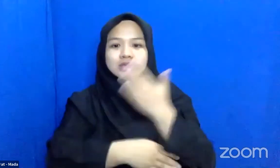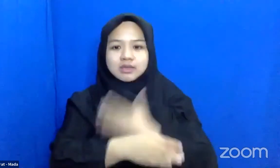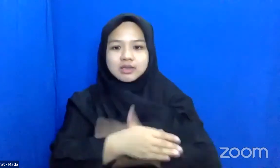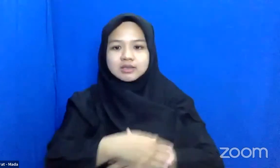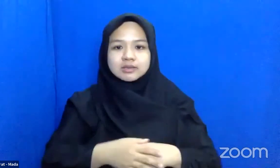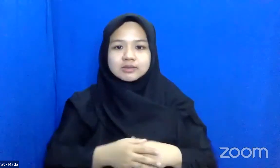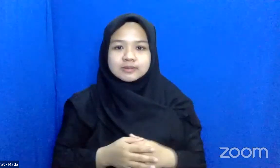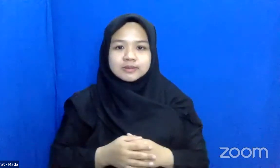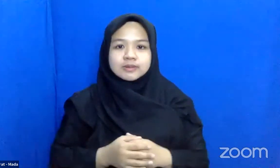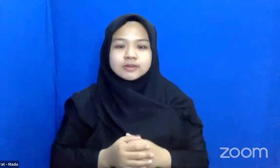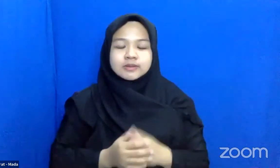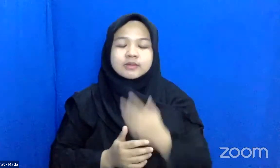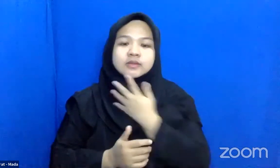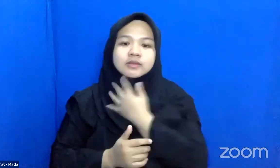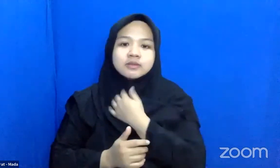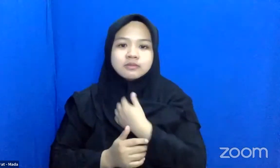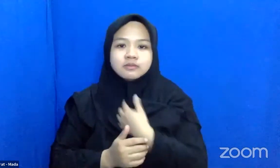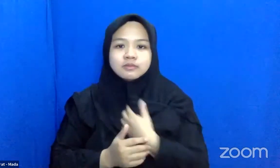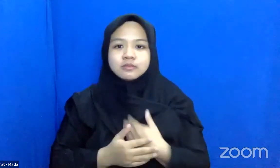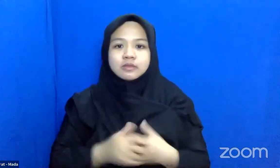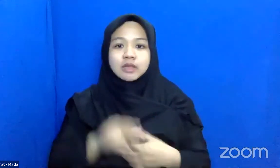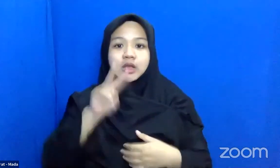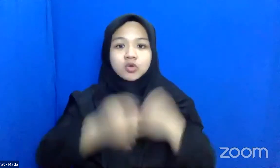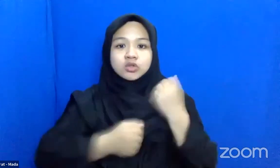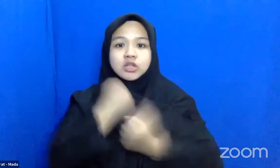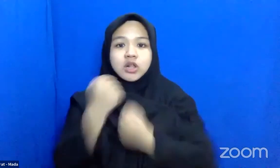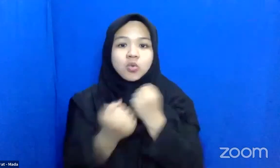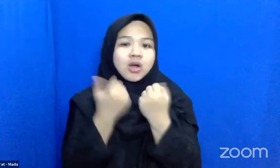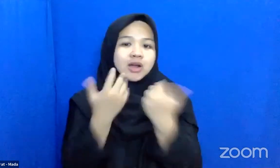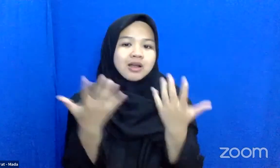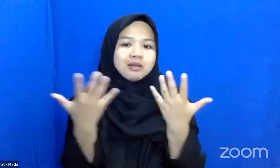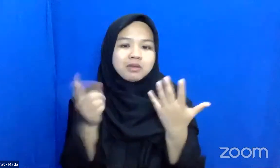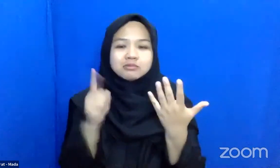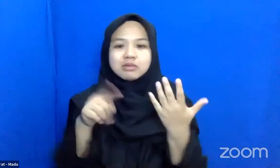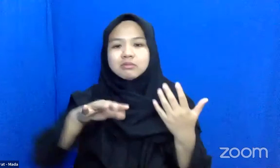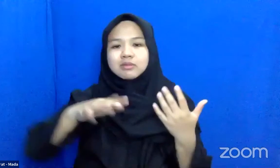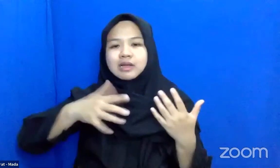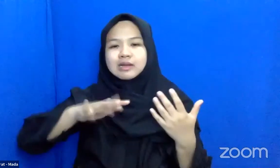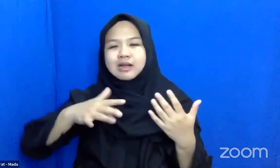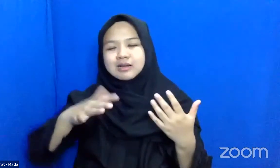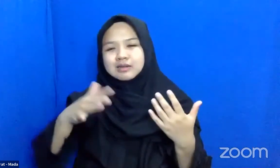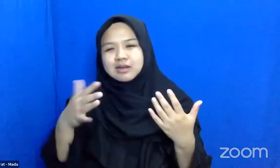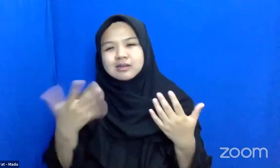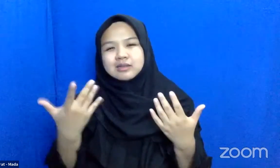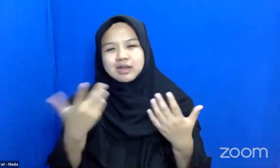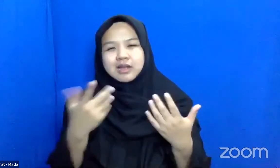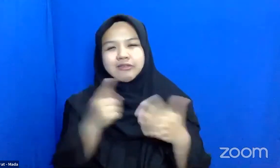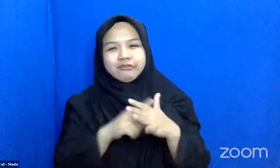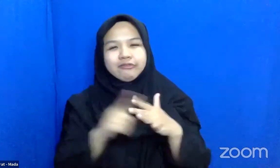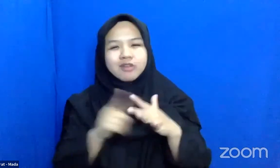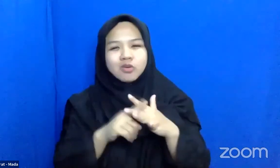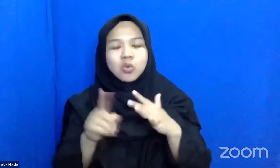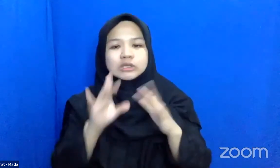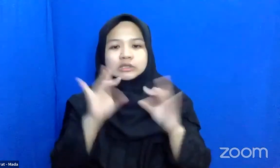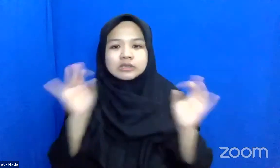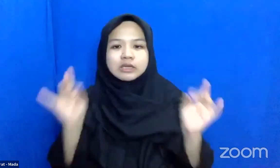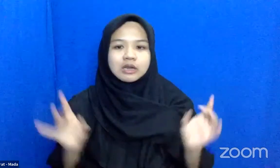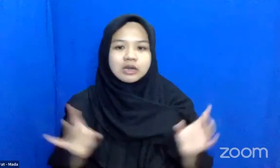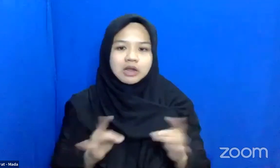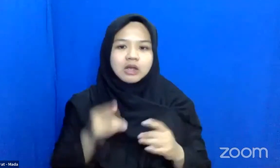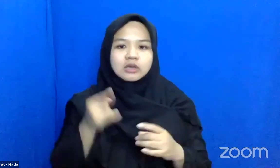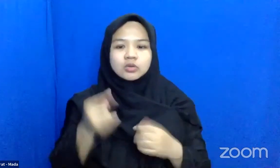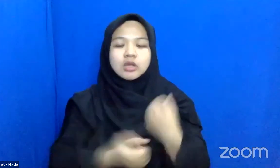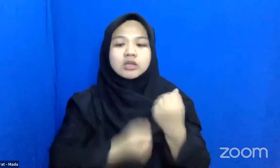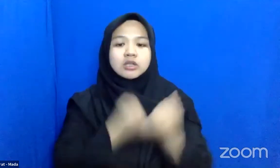Dan Apa Apa yang Harus Dilakukan Karena Kadang-kadang Evakuasi Dan lain sebagainya Yang